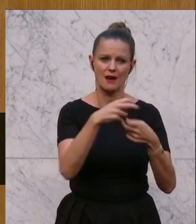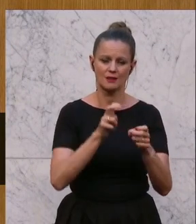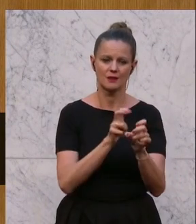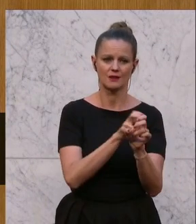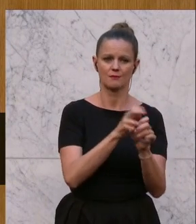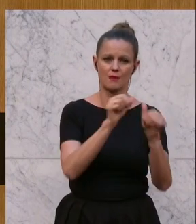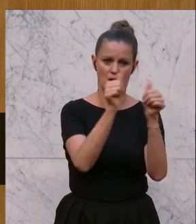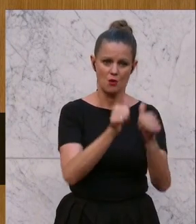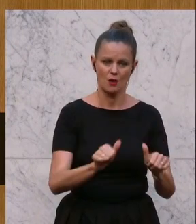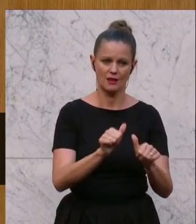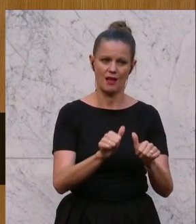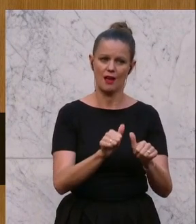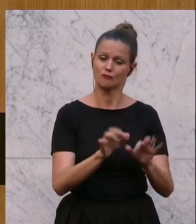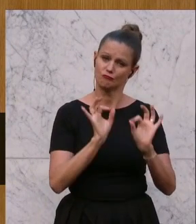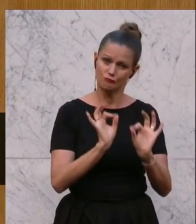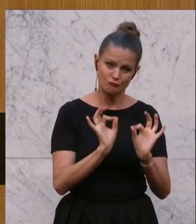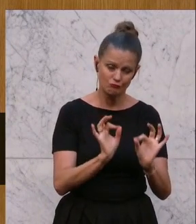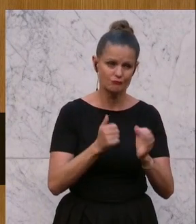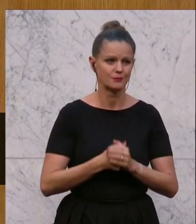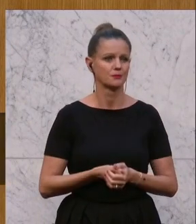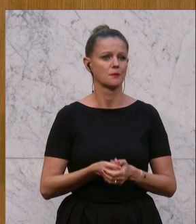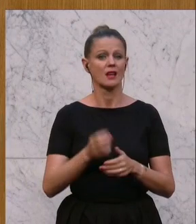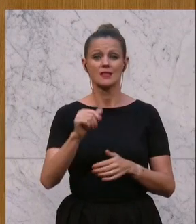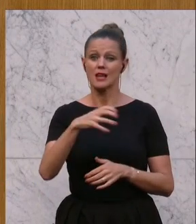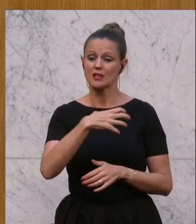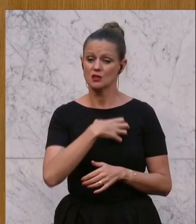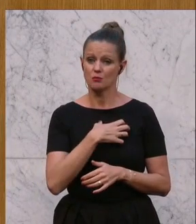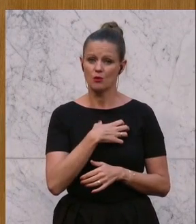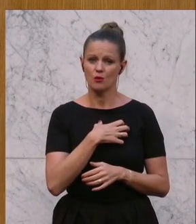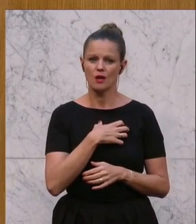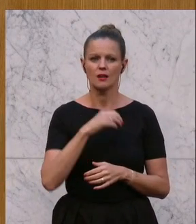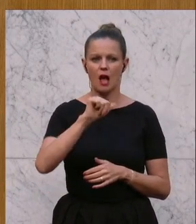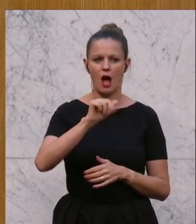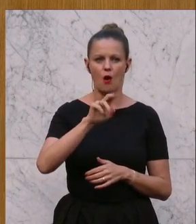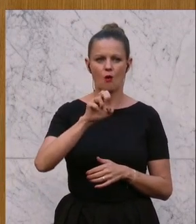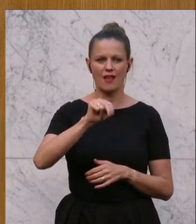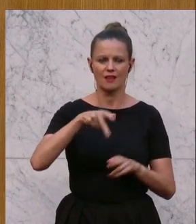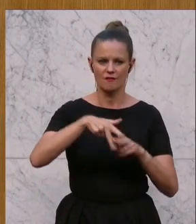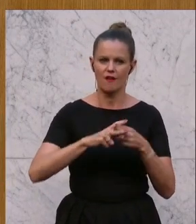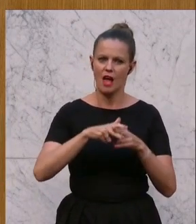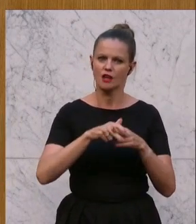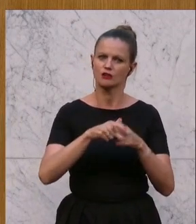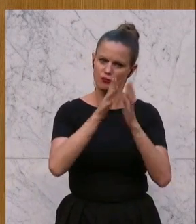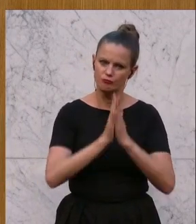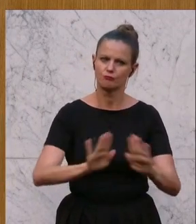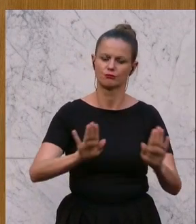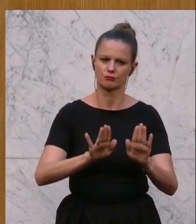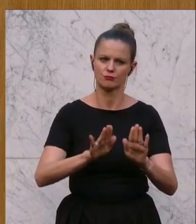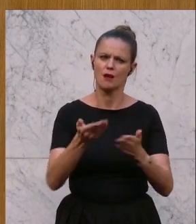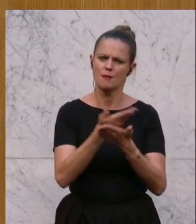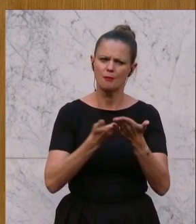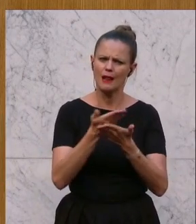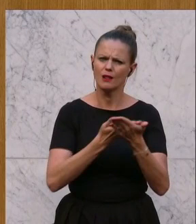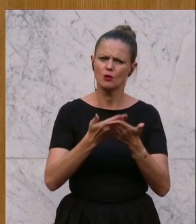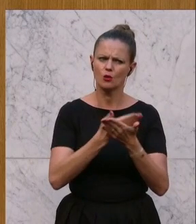Beteiligungsmodellen, die sehr erfreulich sind. Salzburg hat die Auenwerkstatt namhaft gemacht. Ein Bildungs